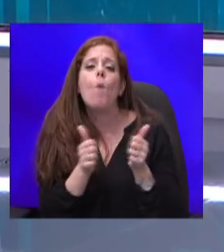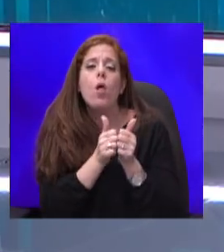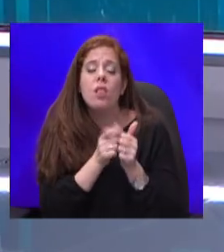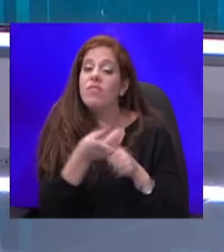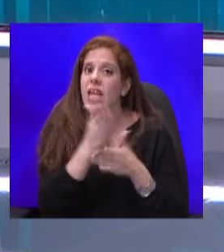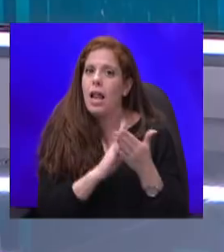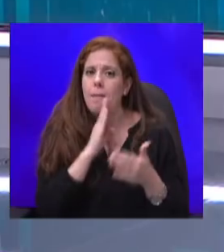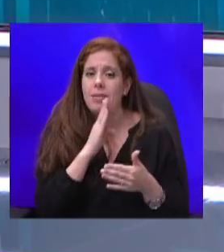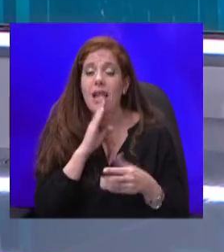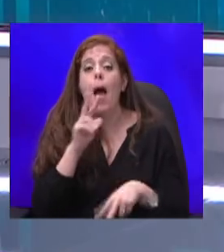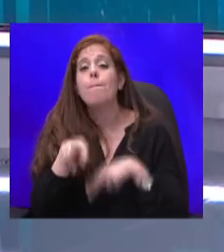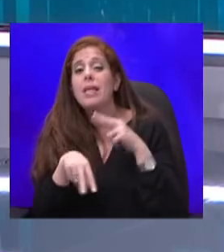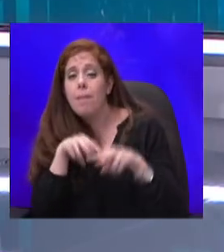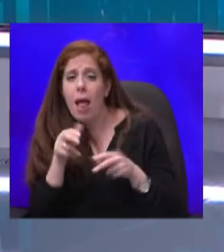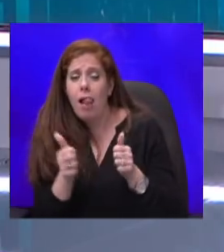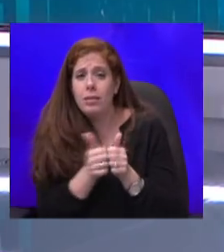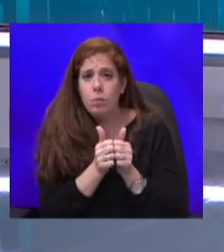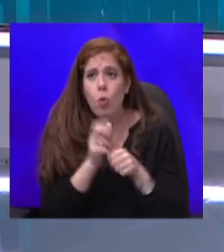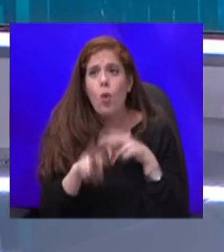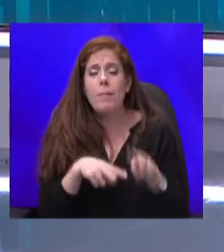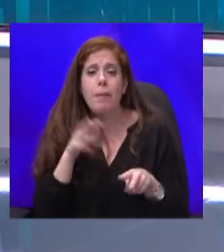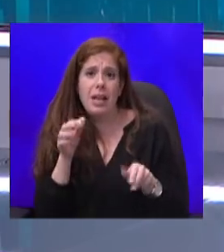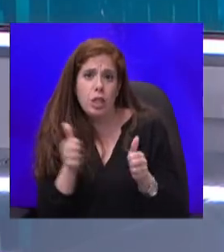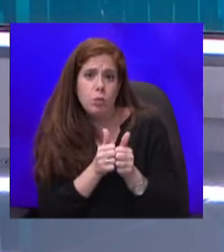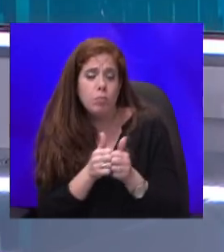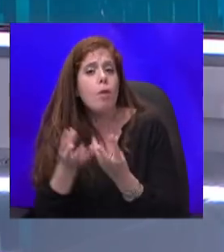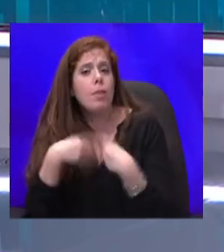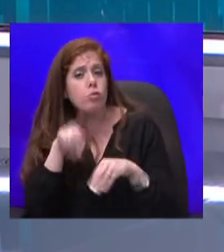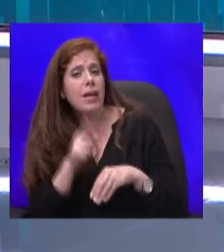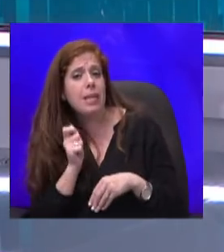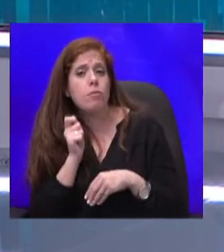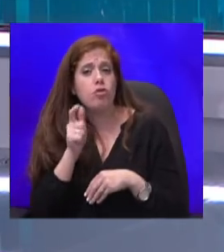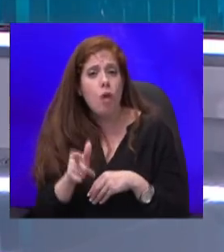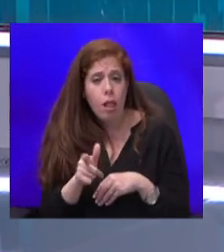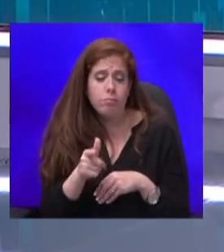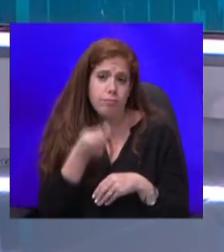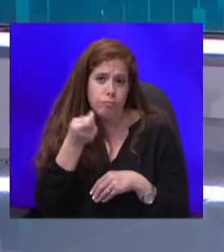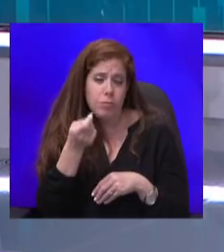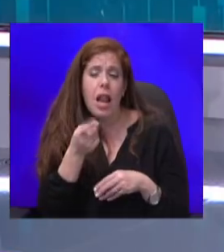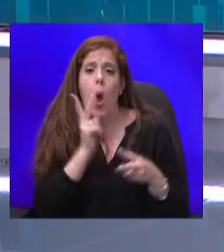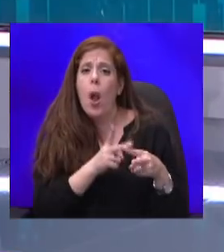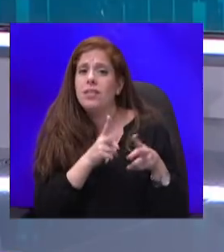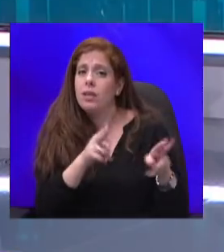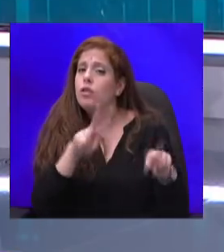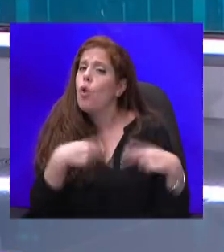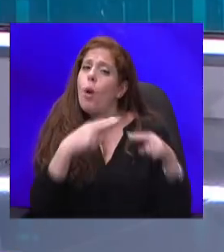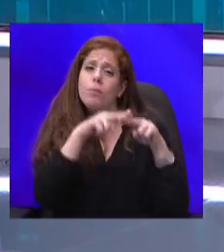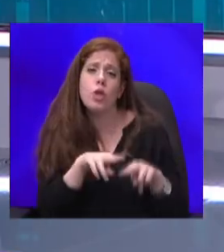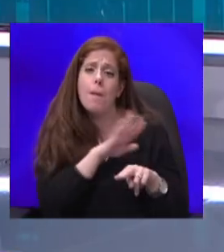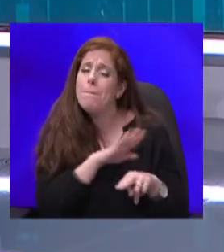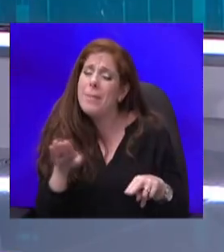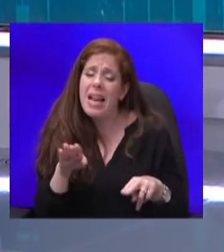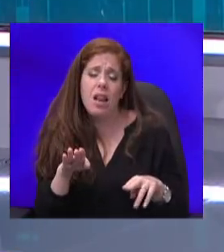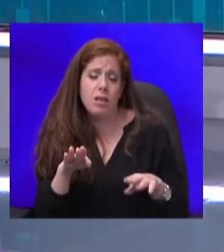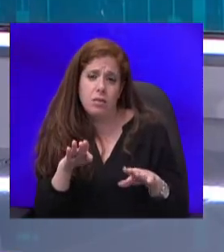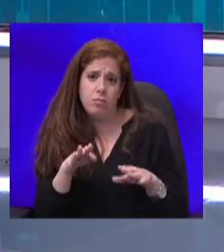הצמודים, שבני משפחת צריכים לממן לחולי סרטן, שאינה מסוגלים יותר להישאר ללא השגחת צמודה, ומתקשים מאוד בתפקוד היומיומי. הביטוח